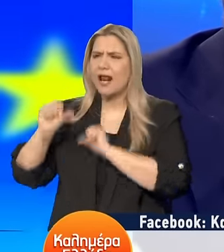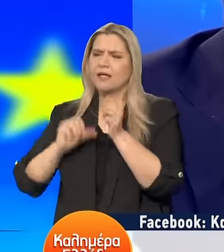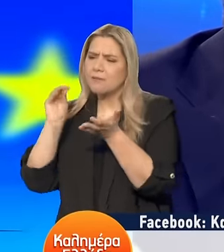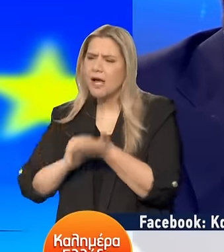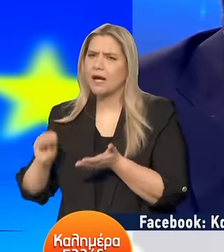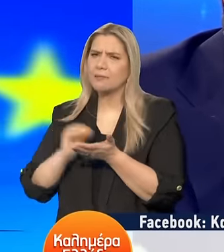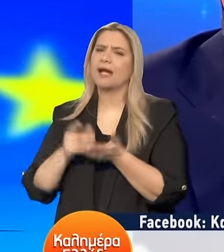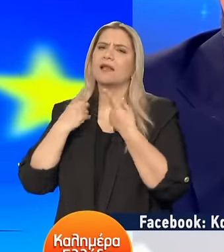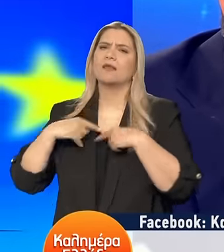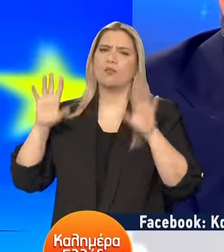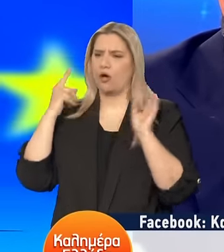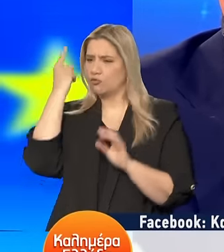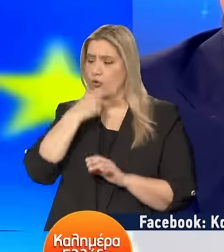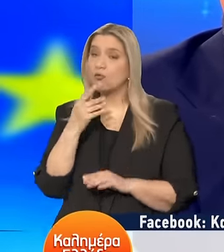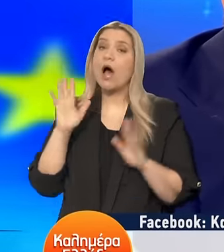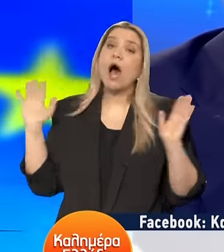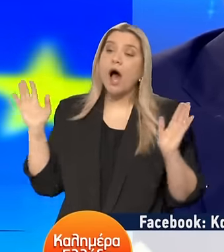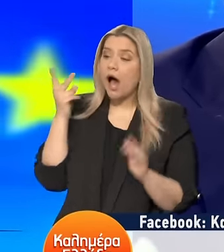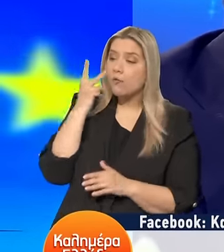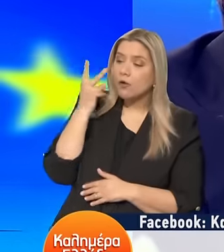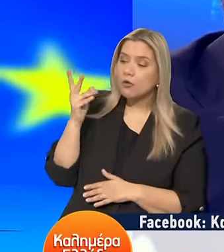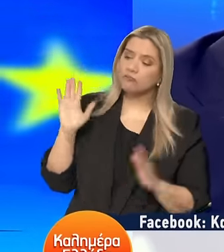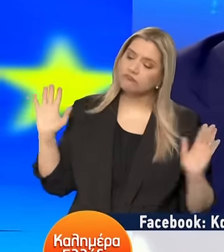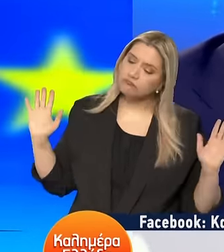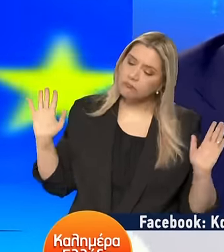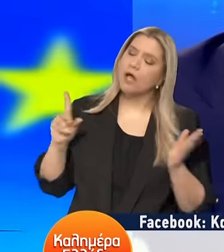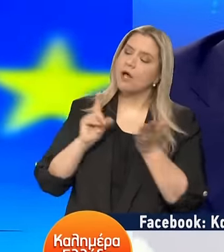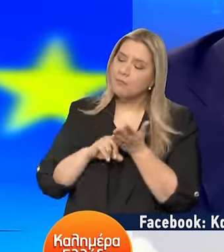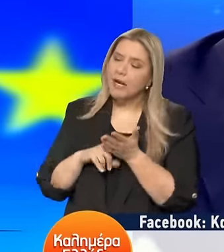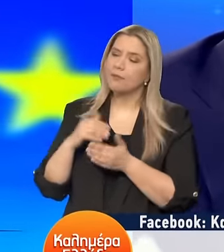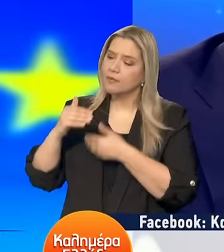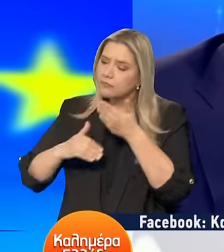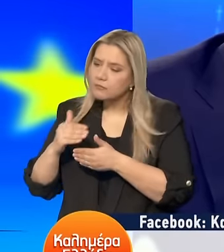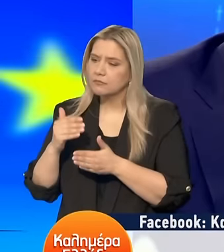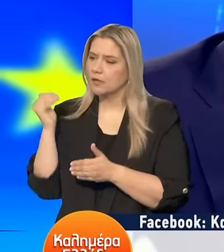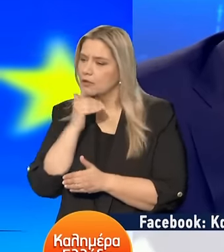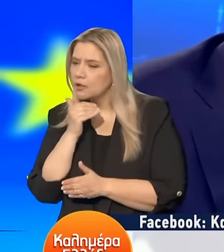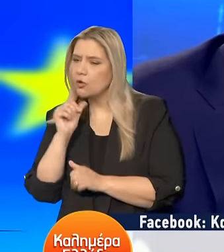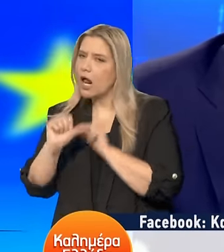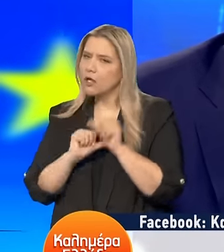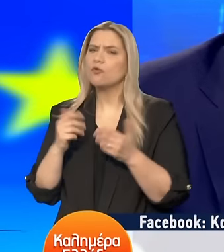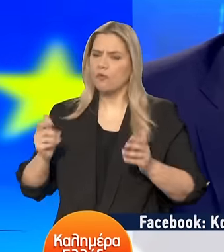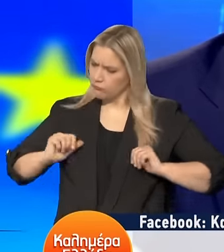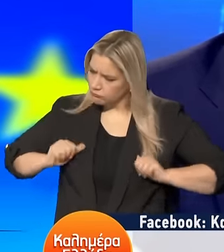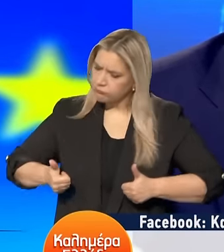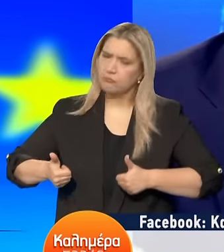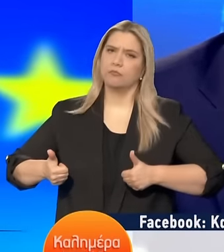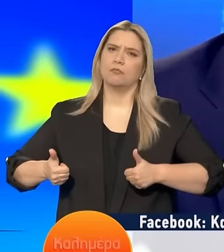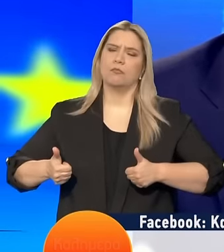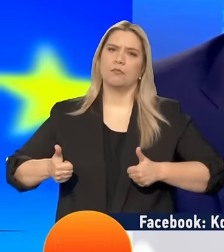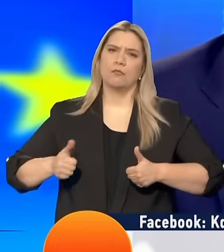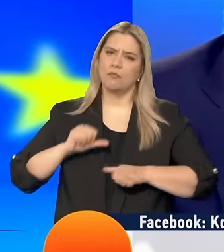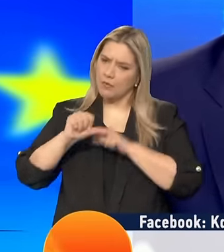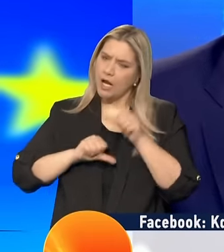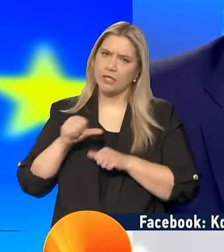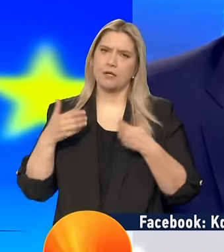κυβερνητικά σχήματα Όταν όμως κρίνω Ότι πρέπει κάπου να πάμε πιο γρήγορα Ή κάπου πρέπει να αλλάξουμε πορεία Δεν έχω διστάσει να κάνω αλλαγές